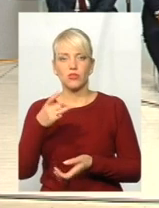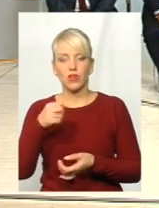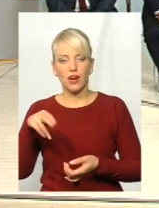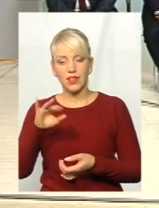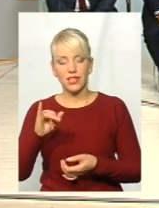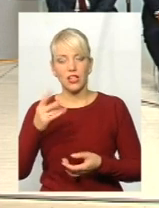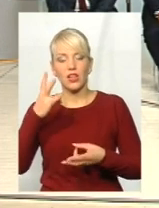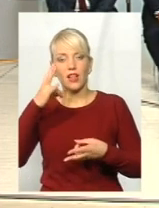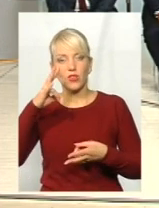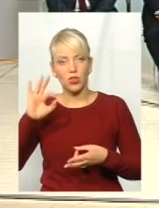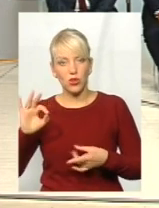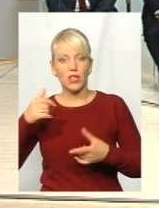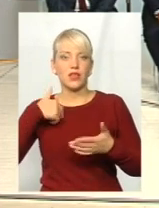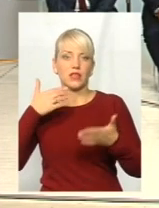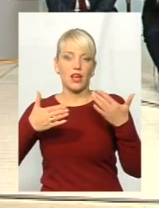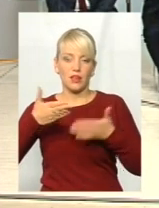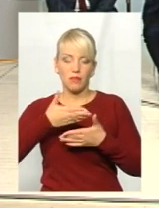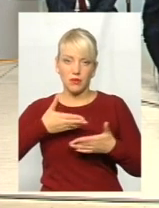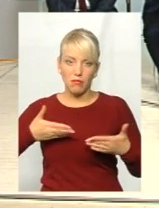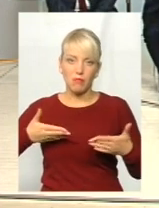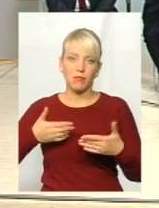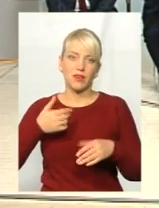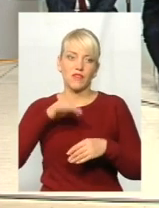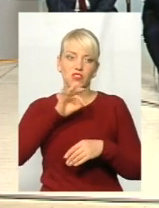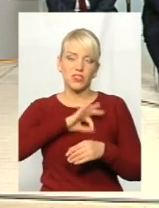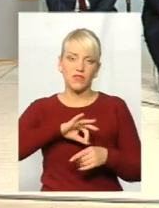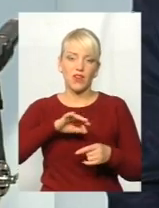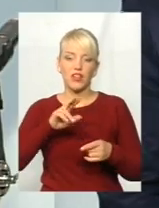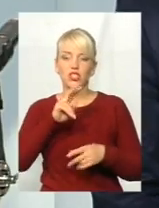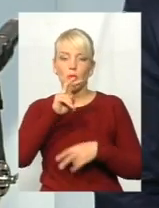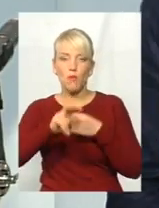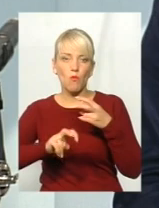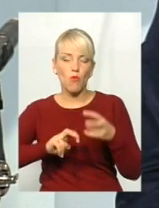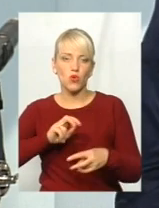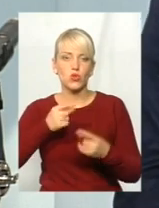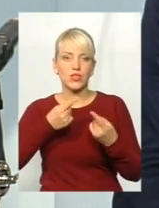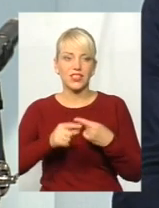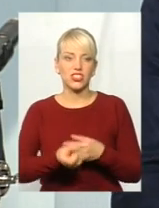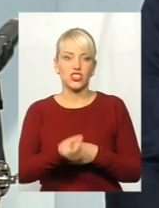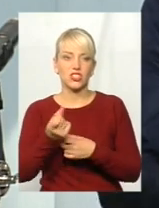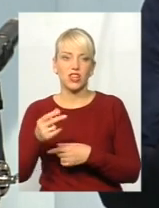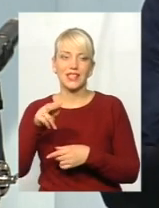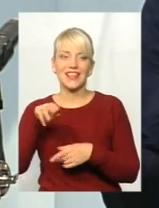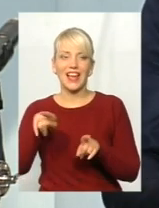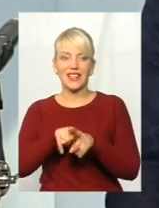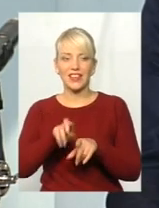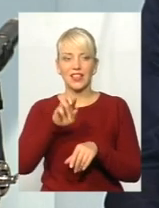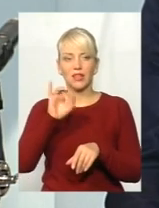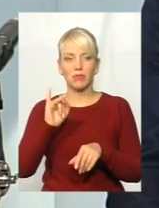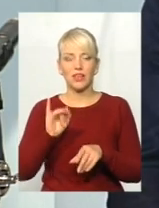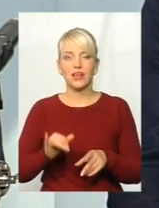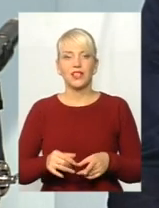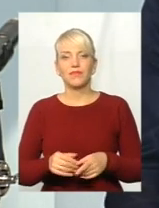якби ми вживали заходів ще до пошуку інших джерел, то я гадаю, що таких би запитів і реально